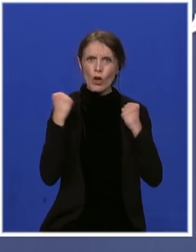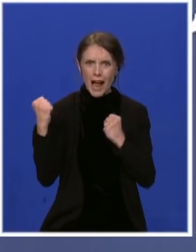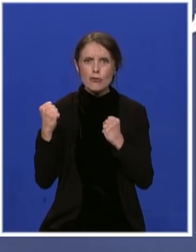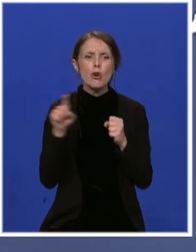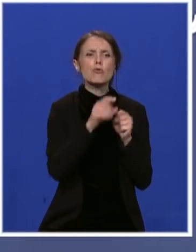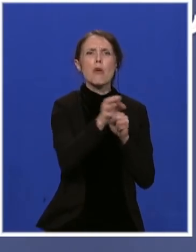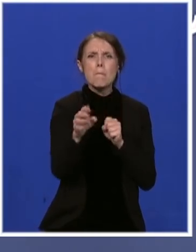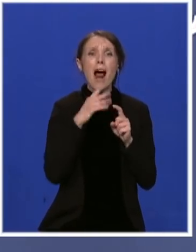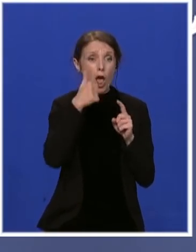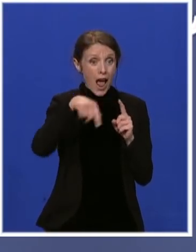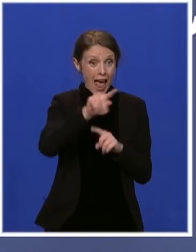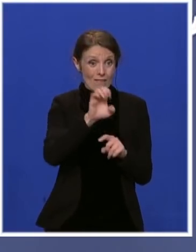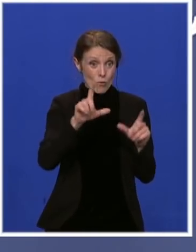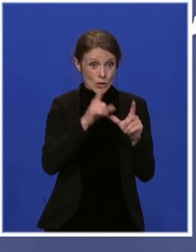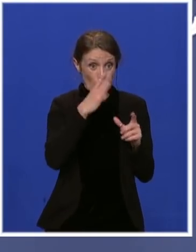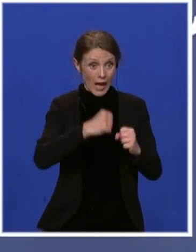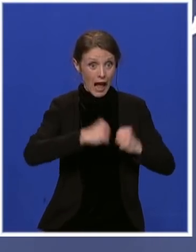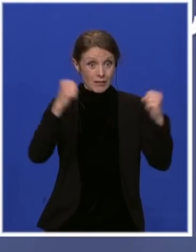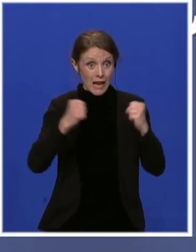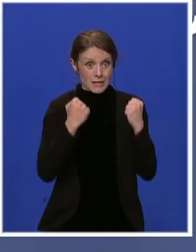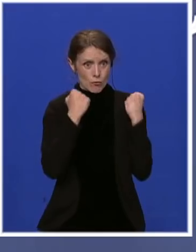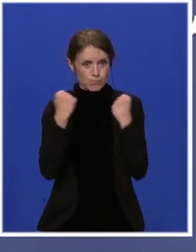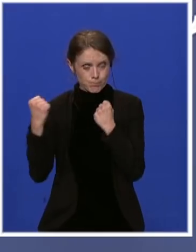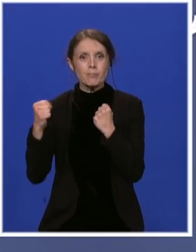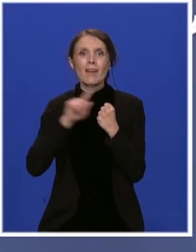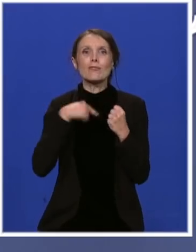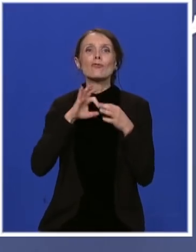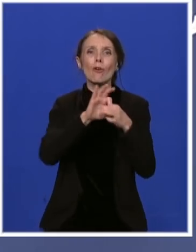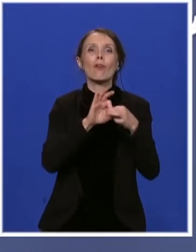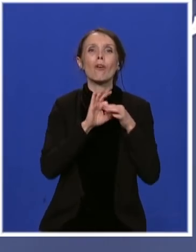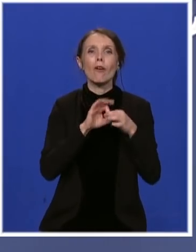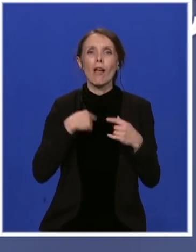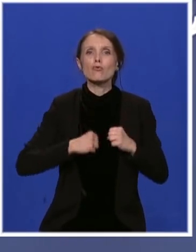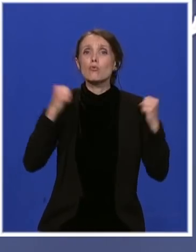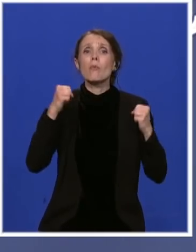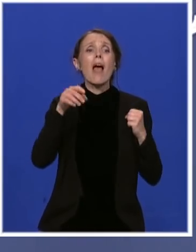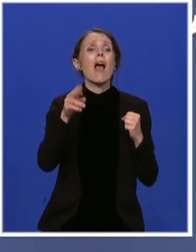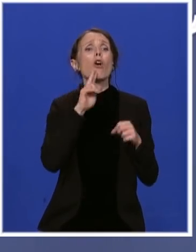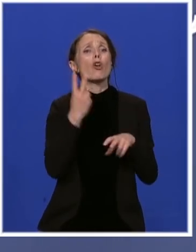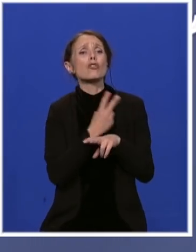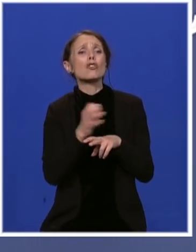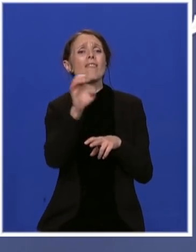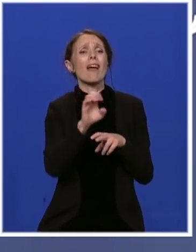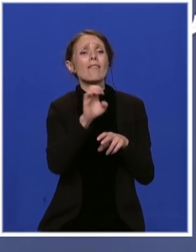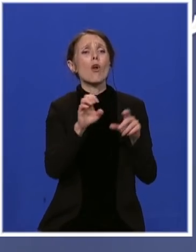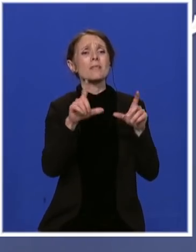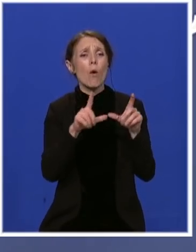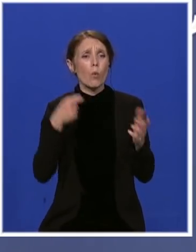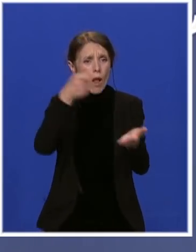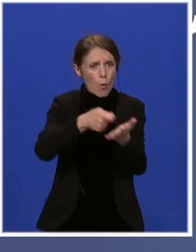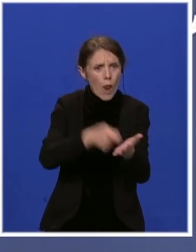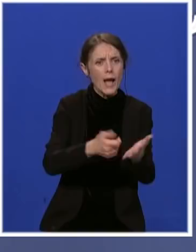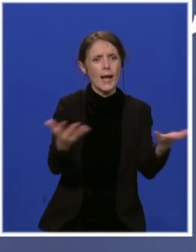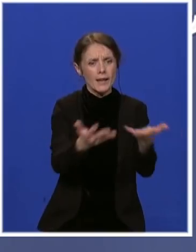ojačamo. Tako da svaki plan oporavka, svaki plan ulaganja u Europsku uniju, u zemlje Europske unije je snažan signal